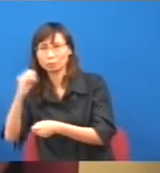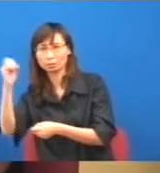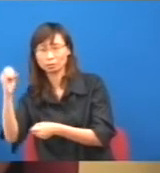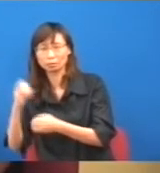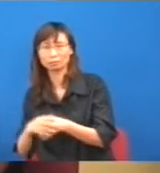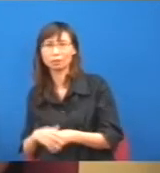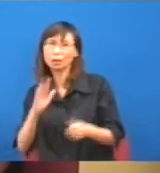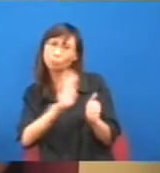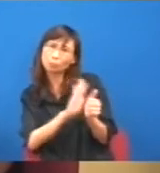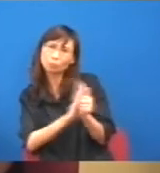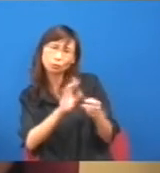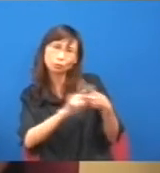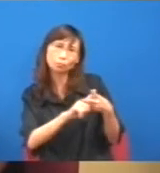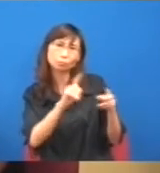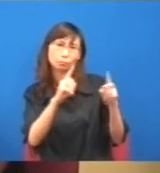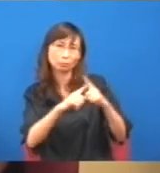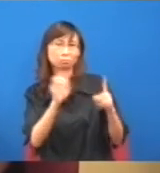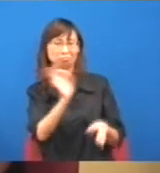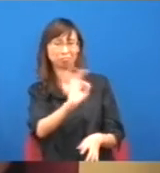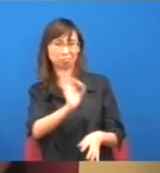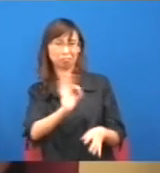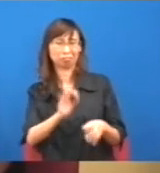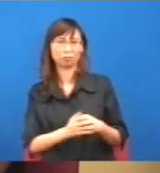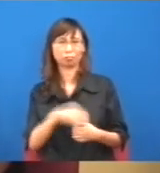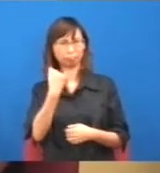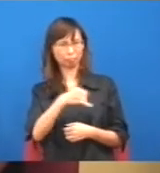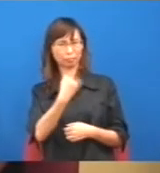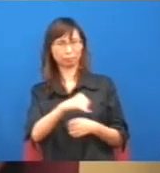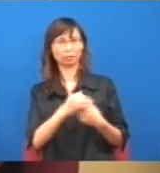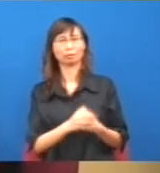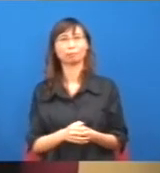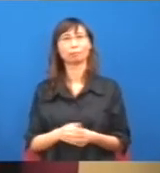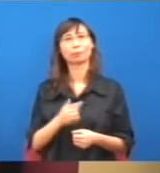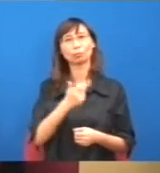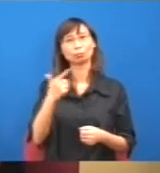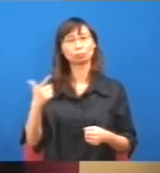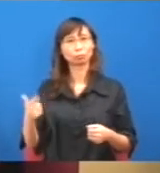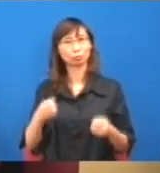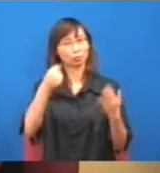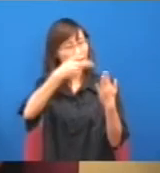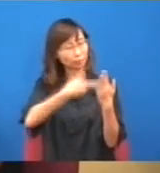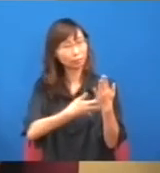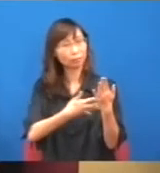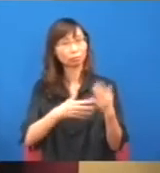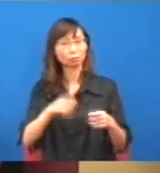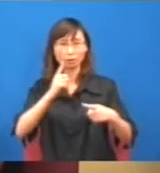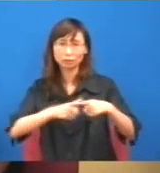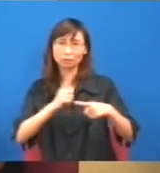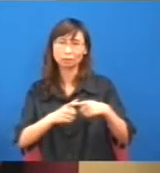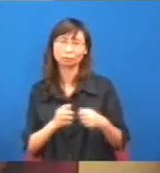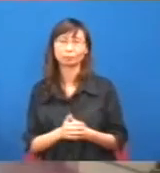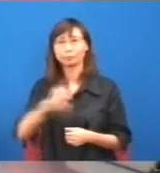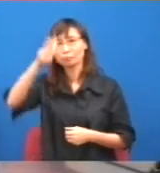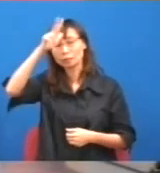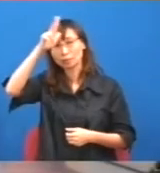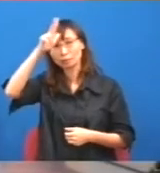不得已,其實更加很多人會覺得,這個制度本身呢,其實只不過就是,用你一種手段,或者轉但政府的根據就是,根